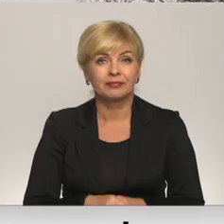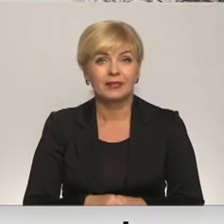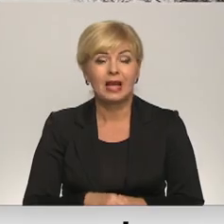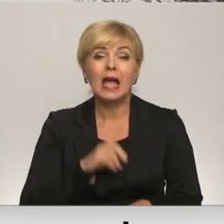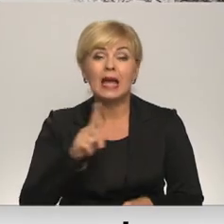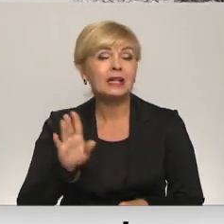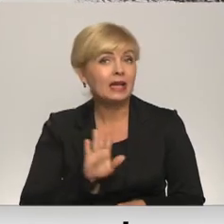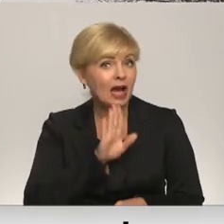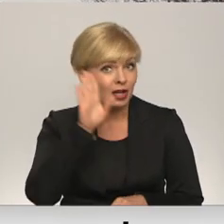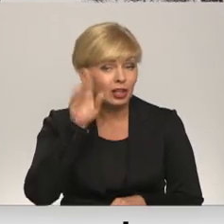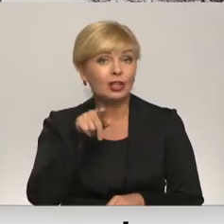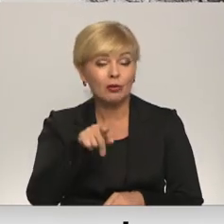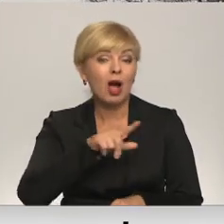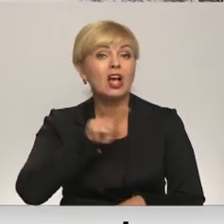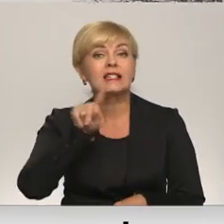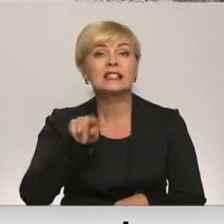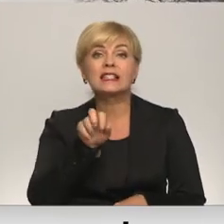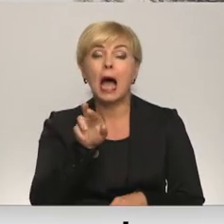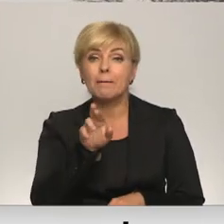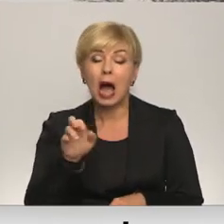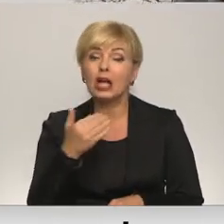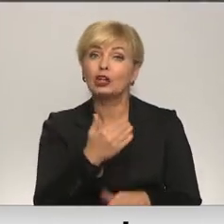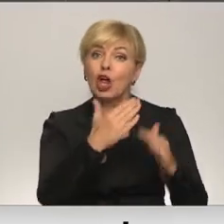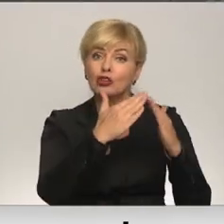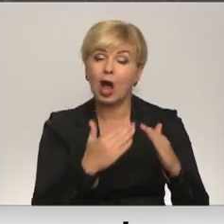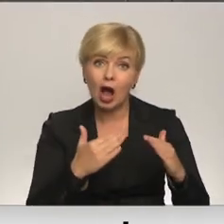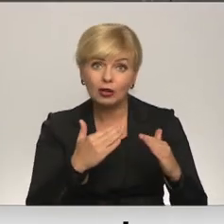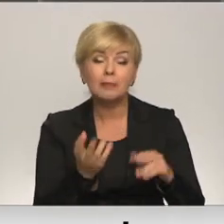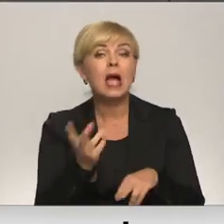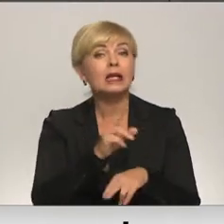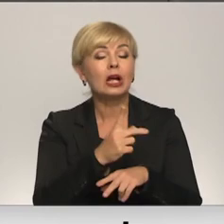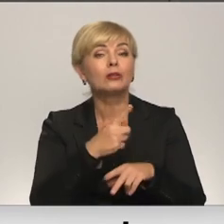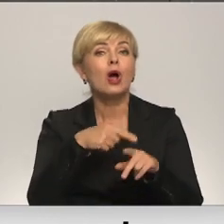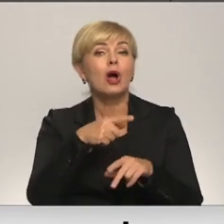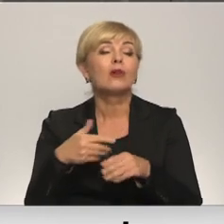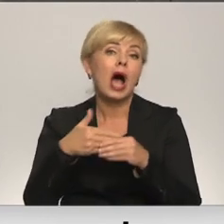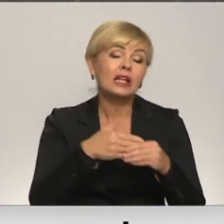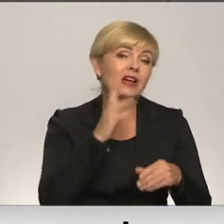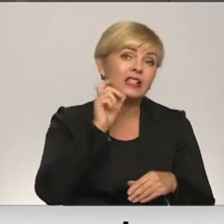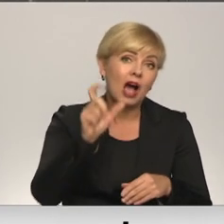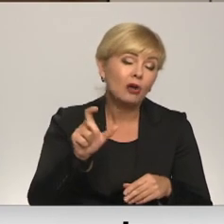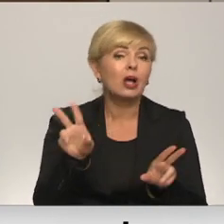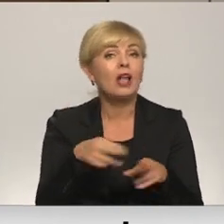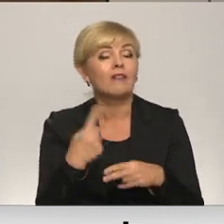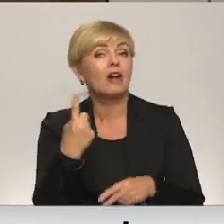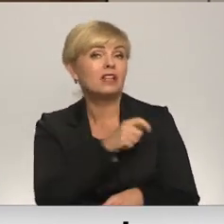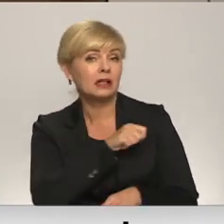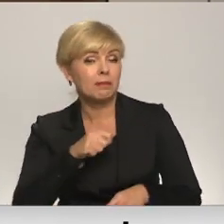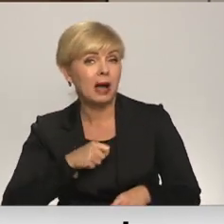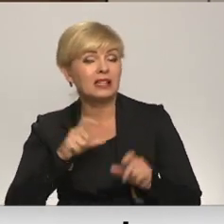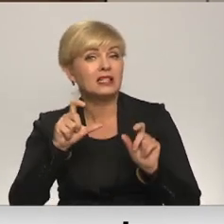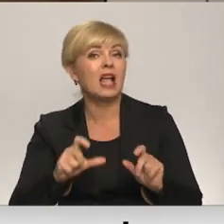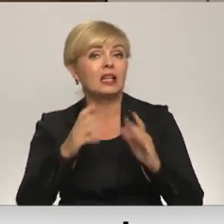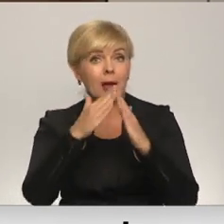Ikrīto ēkā, kurā atroļas Latvijas samarieša apvienība, ir rodas tolinieku atvesti sirmgāvi, lai vieniem nebūtu jāpavada mājās visa diena.